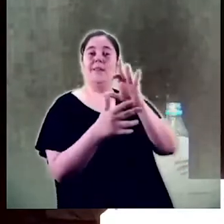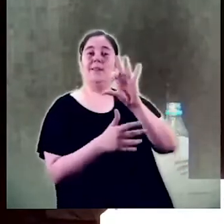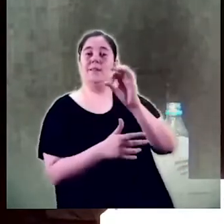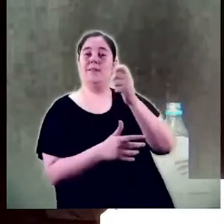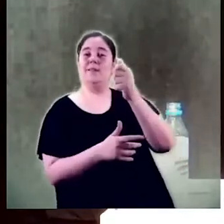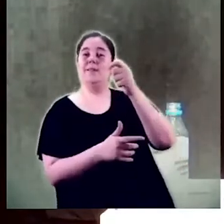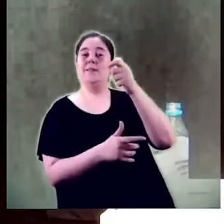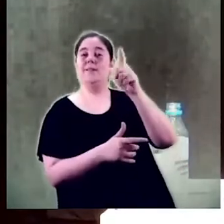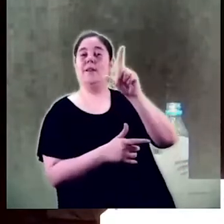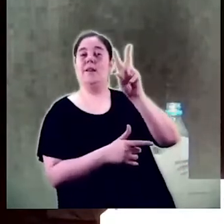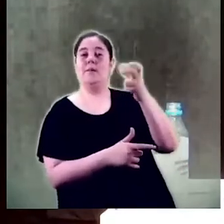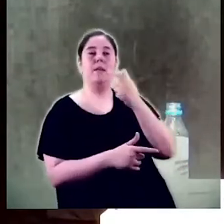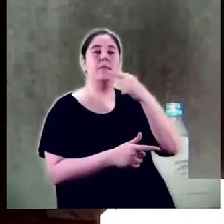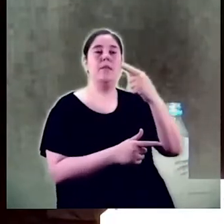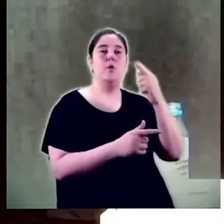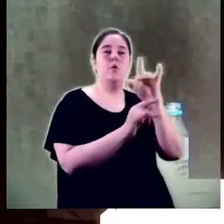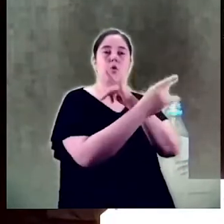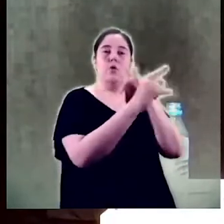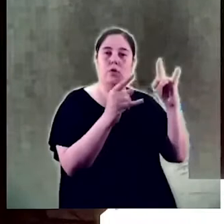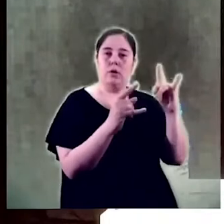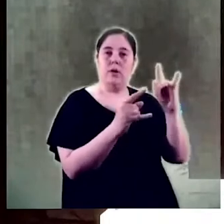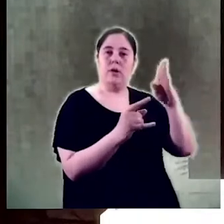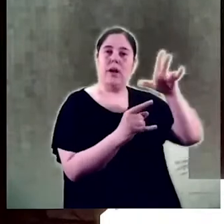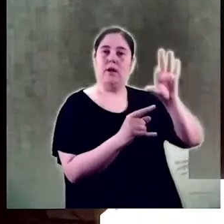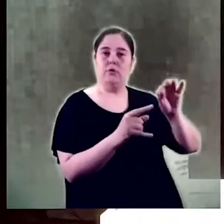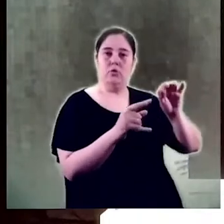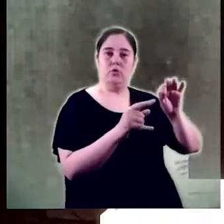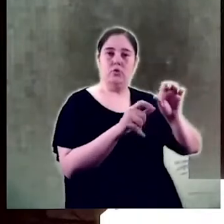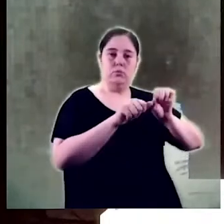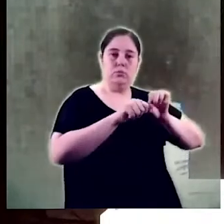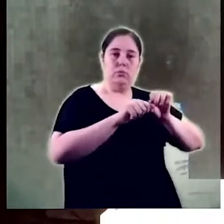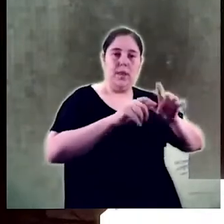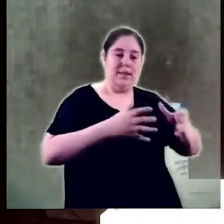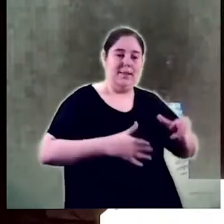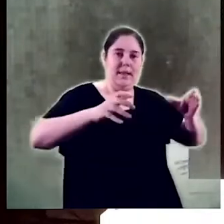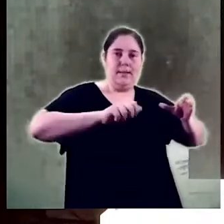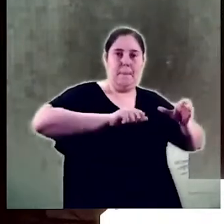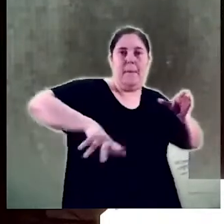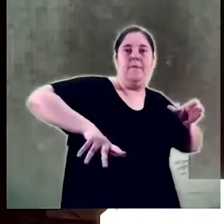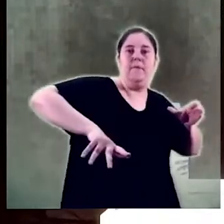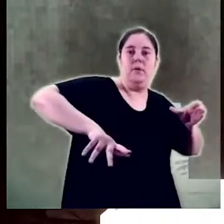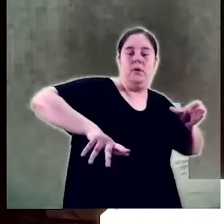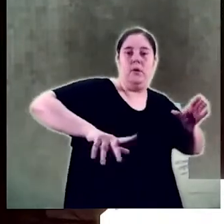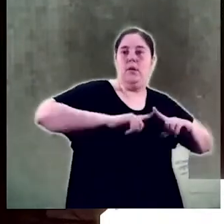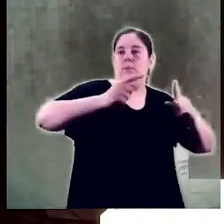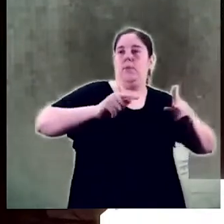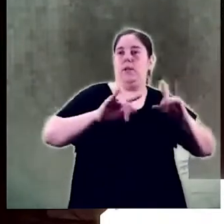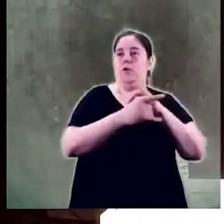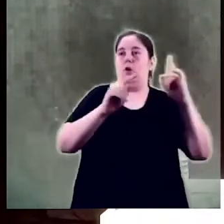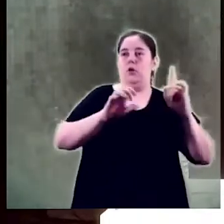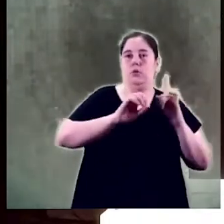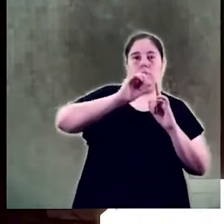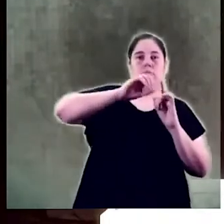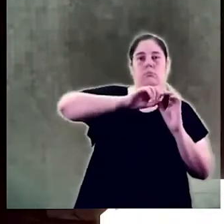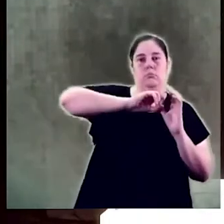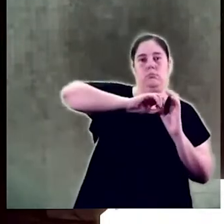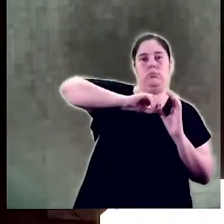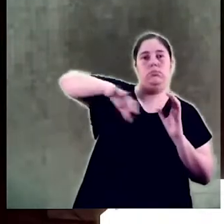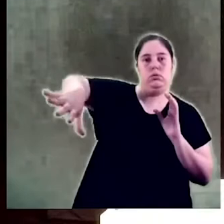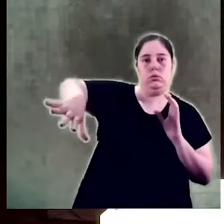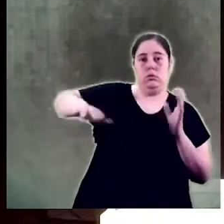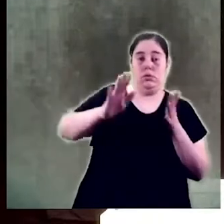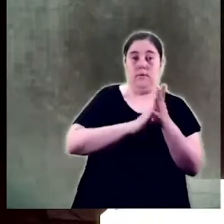el text de salvada escriu l'anècdota d'un cactus que va trencar el test que el contenia i va ser foragitat de l'or l'espai